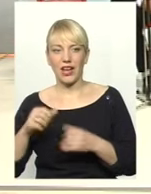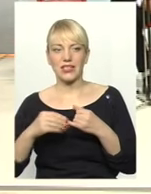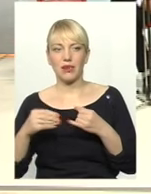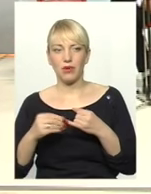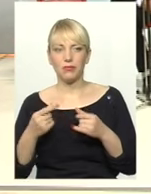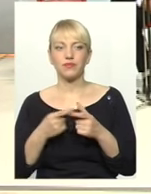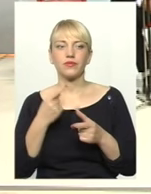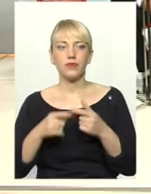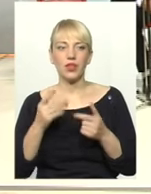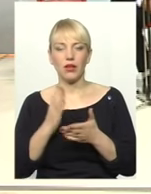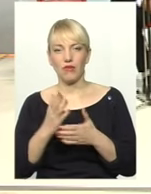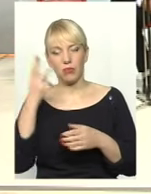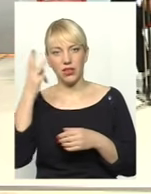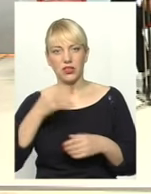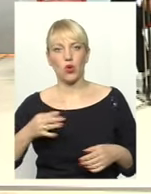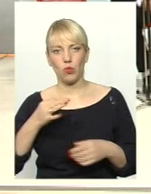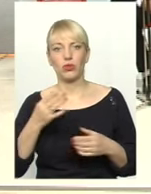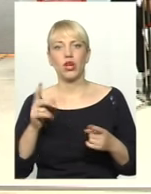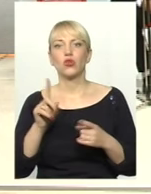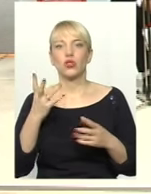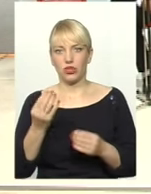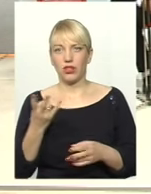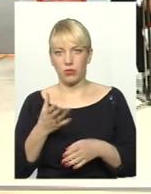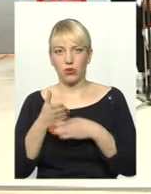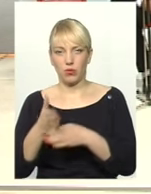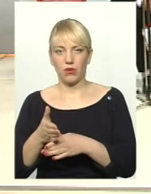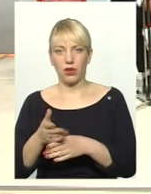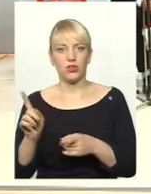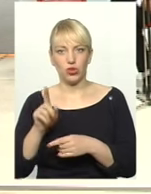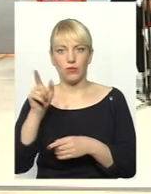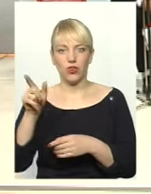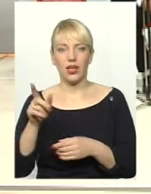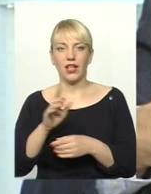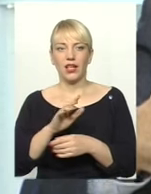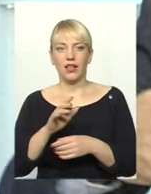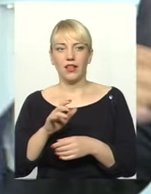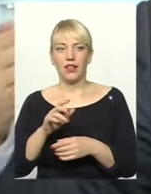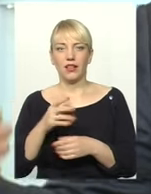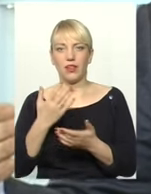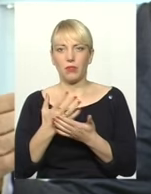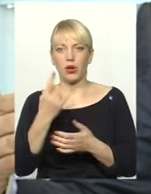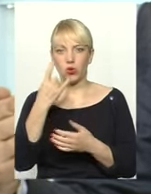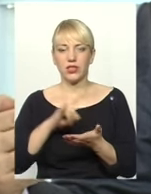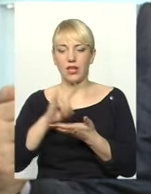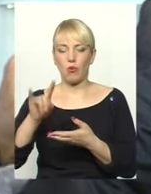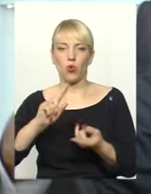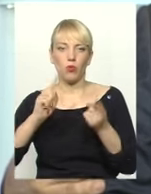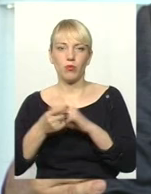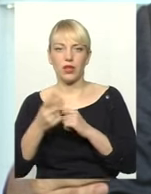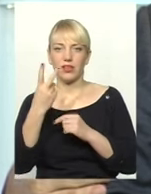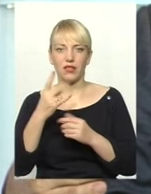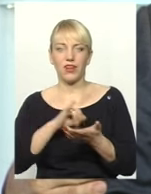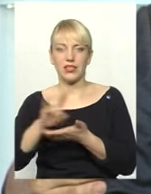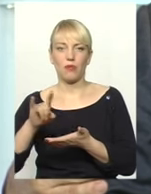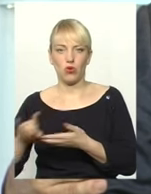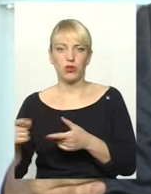які мають в Хмельницькій області, і що їм треба допомагати? Щоб вони літали, один самоліт поміняли на два самоліти, чи що? Чи вертоліту